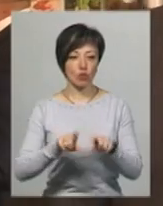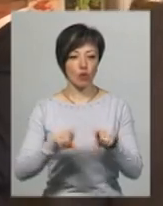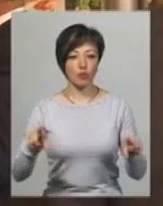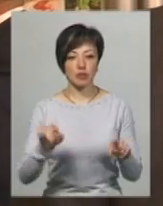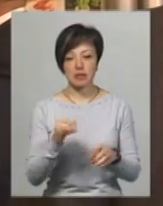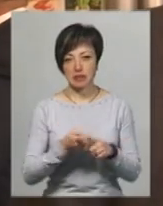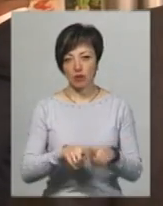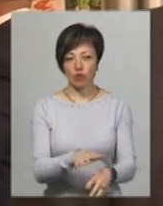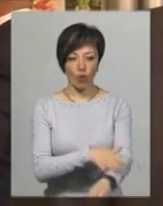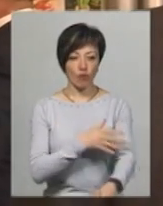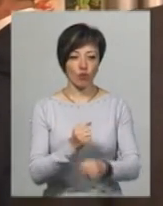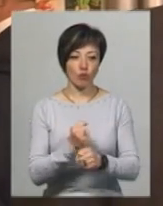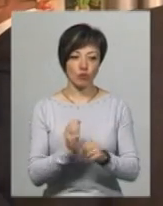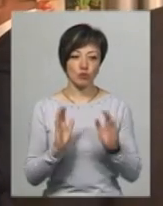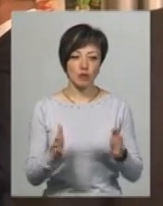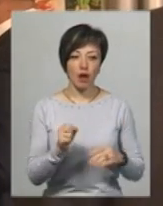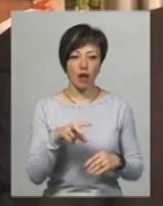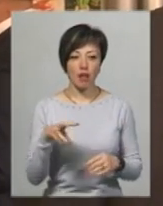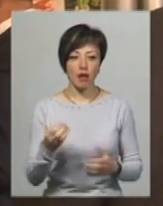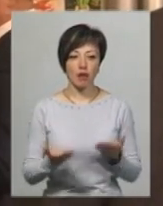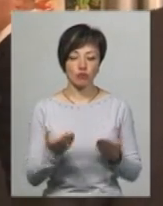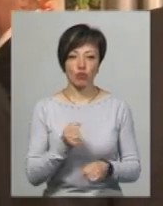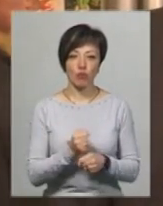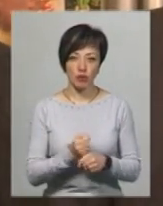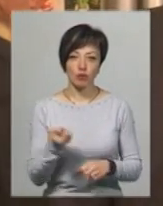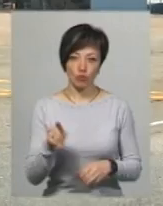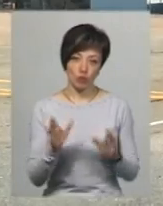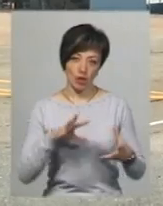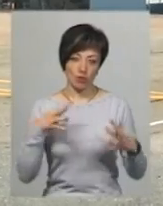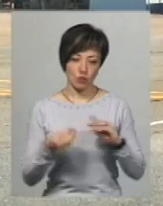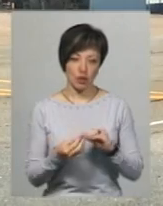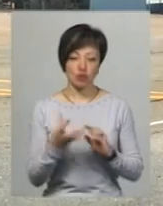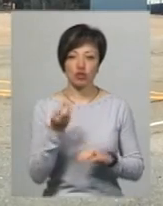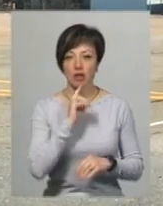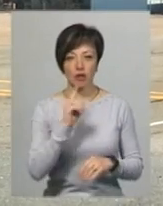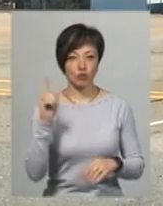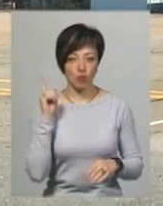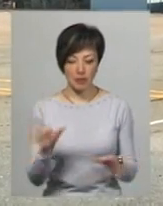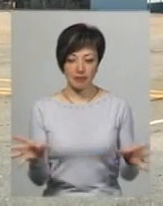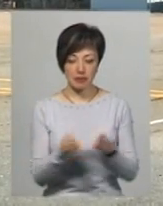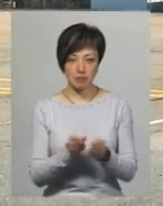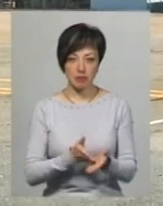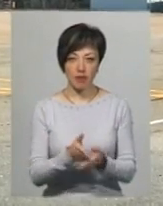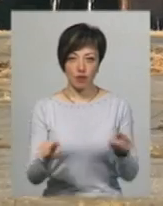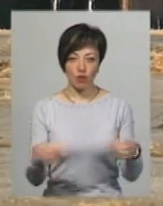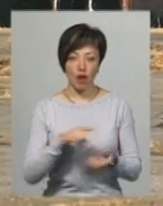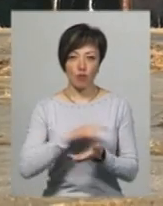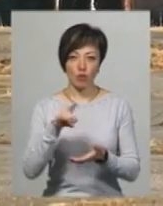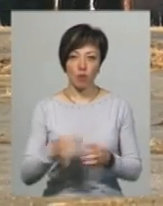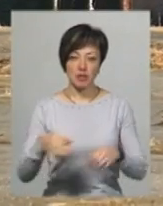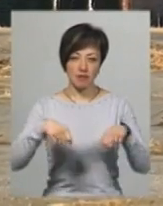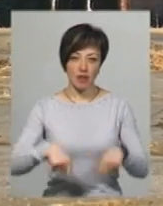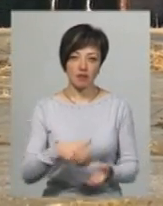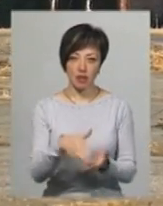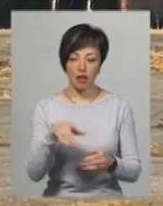це буде довгою роботою, але якщо робити, то буде результат. Ще рік тому варіант спільного відновлення аеропорту обласна влада